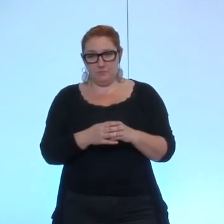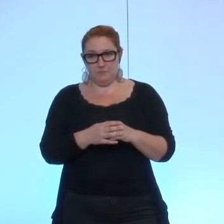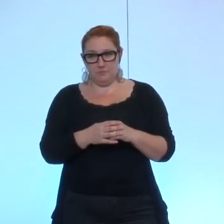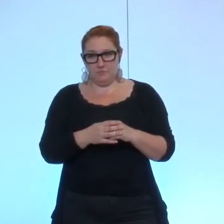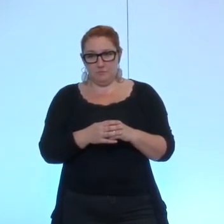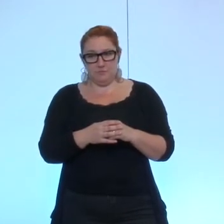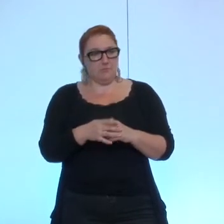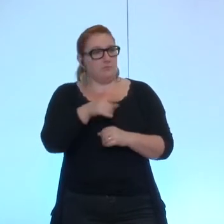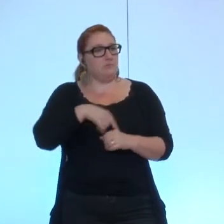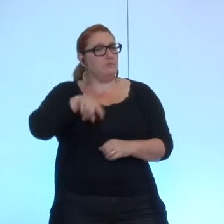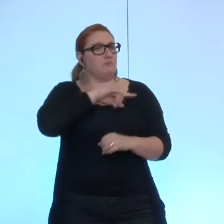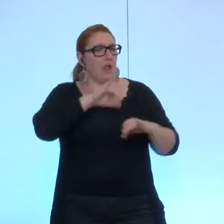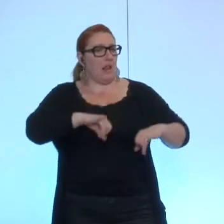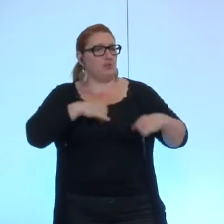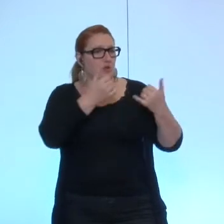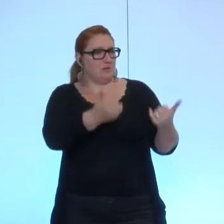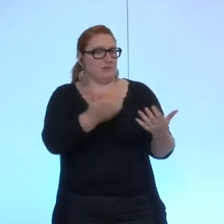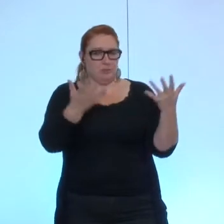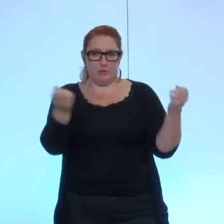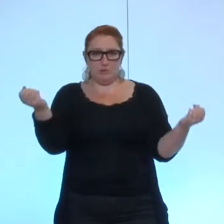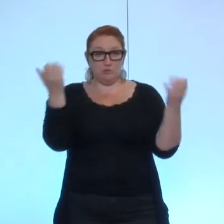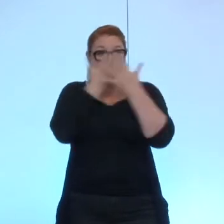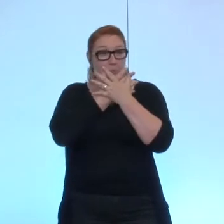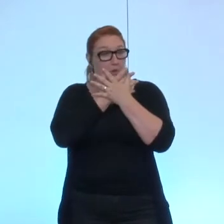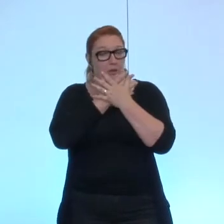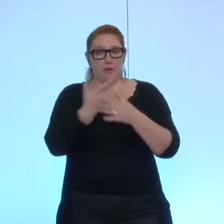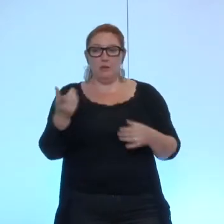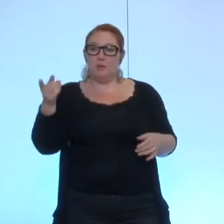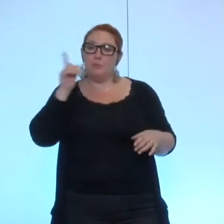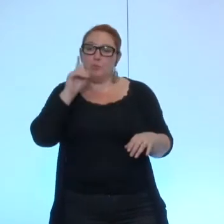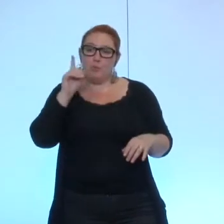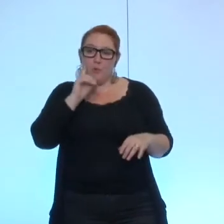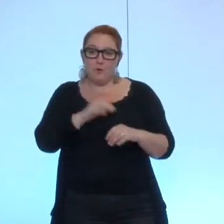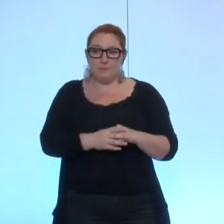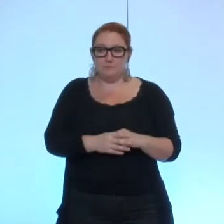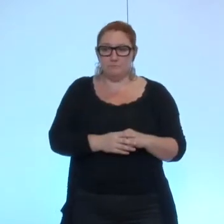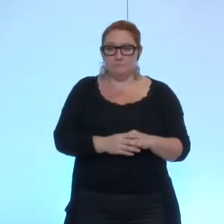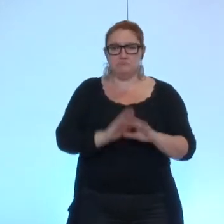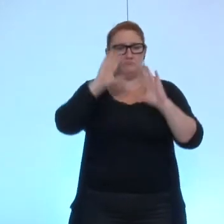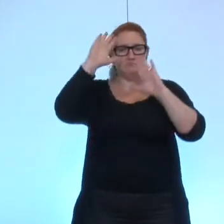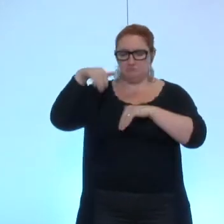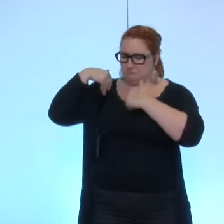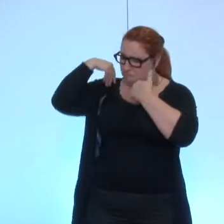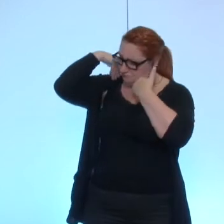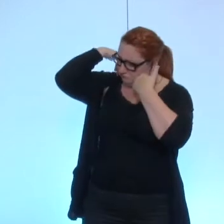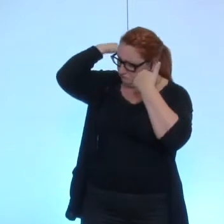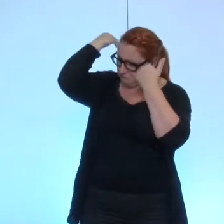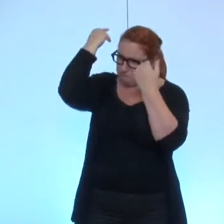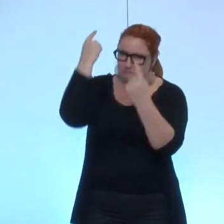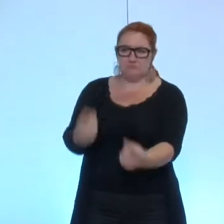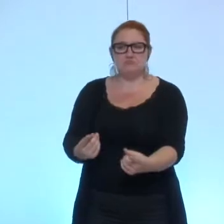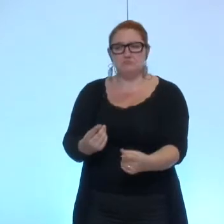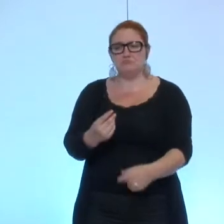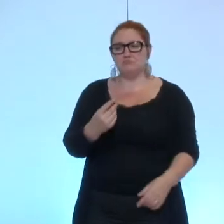les plus jeunes d'entre nous. parce que, finalement, de tout temps, il a toujours été